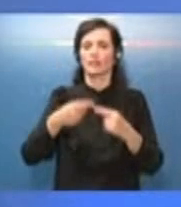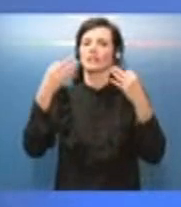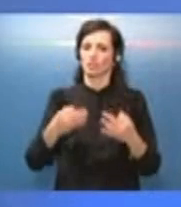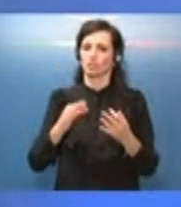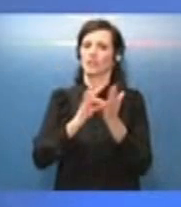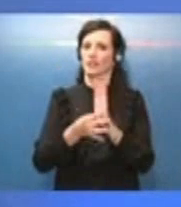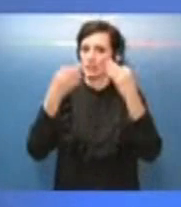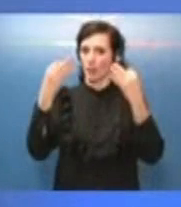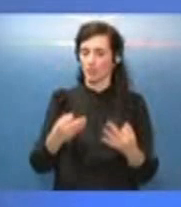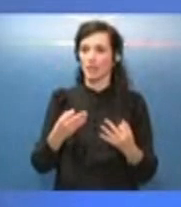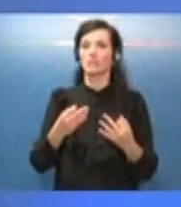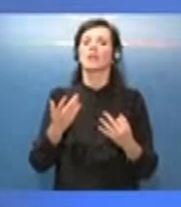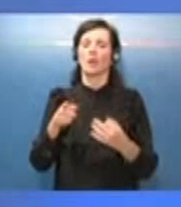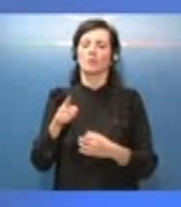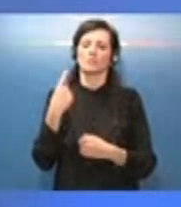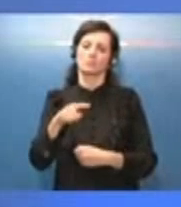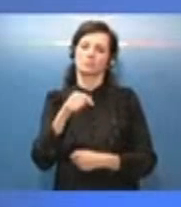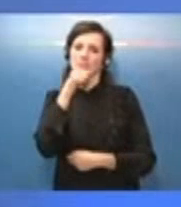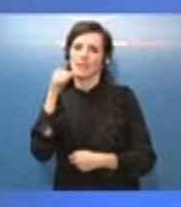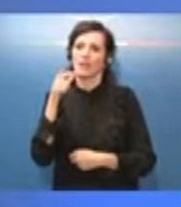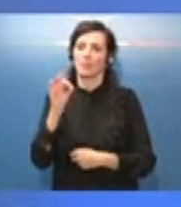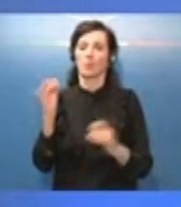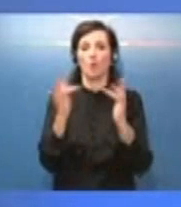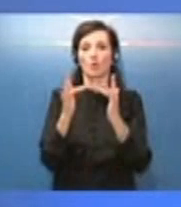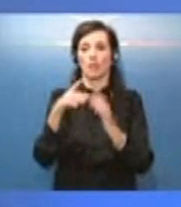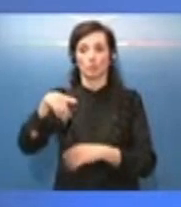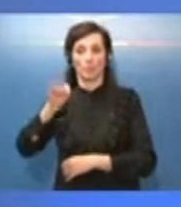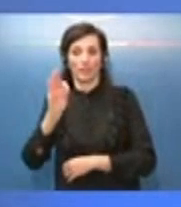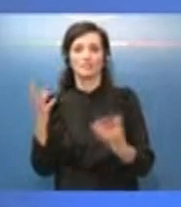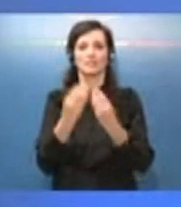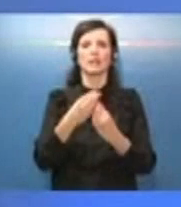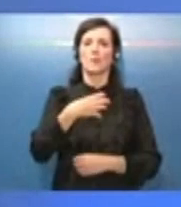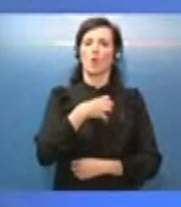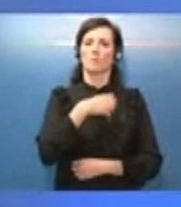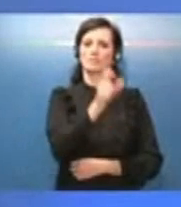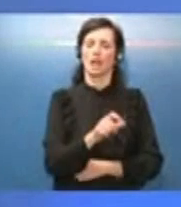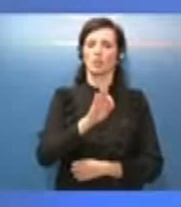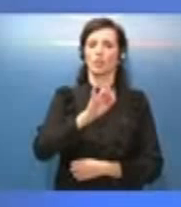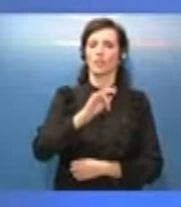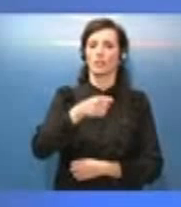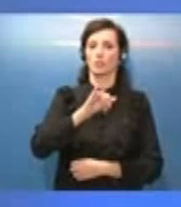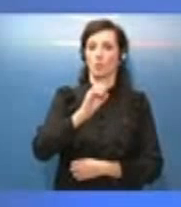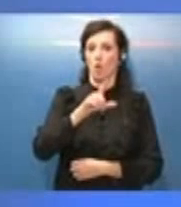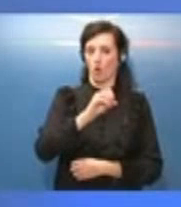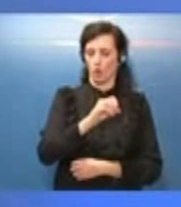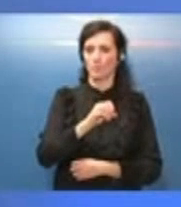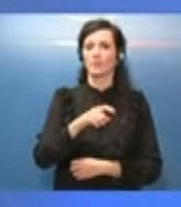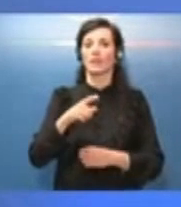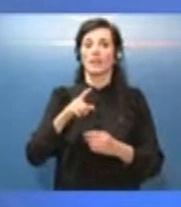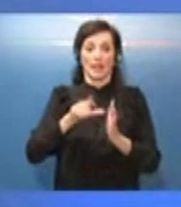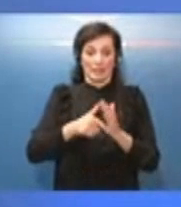anche di un confronto tra Pfizer e il commissario Filiuolo. Nel frattempo noi faremo una campagna di comunicazione.